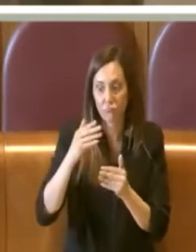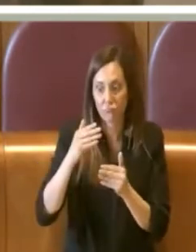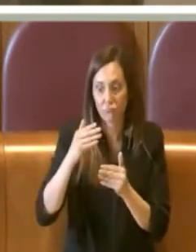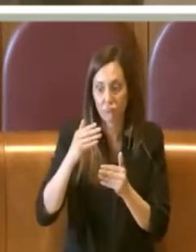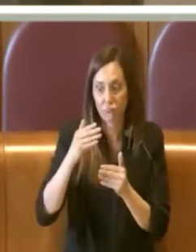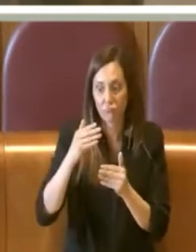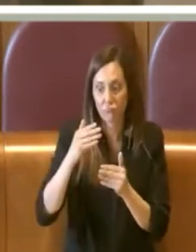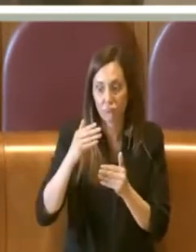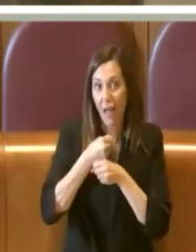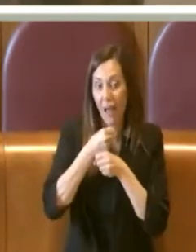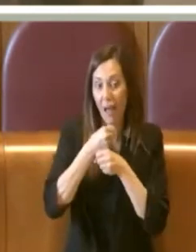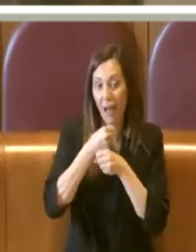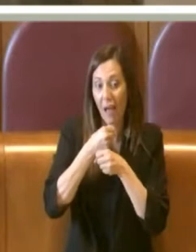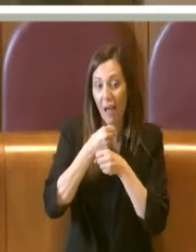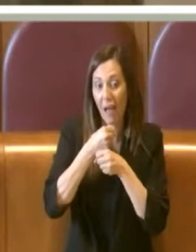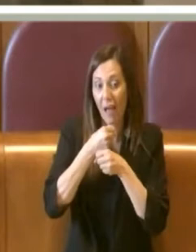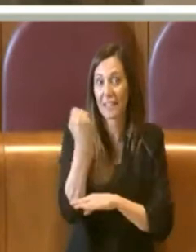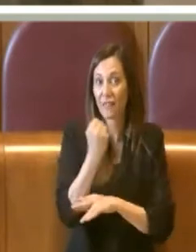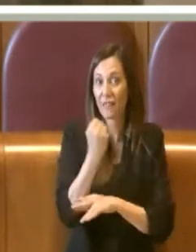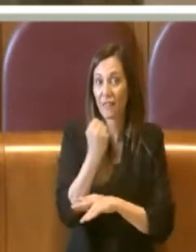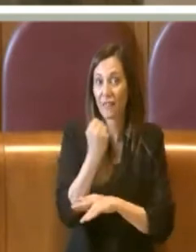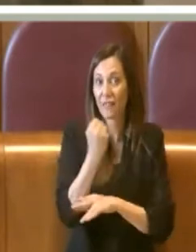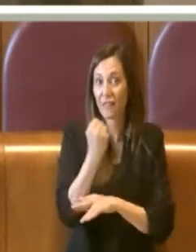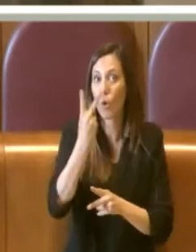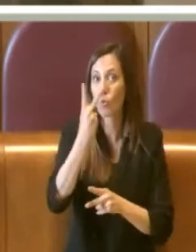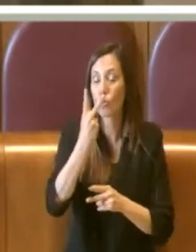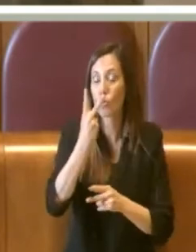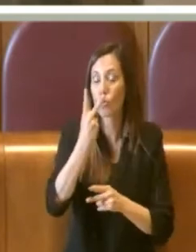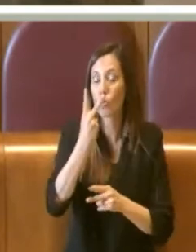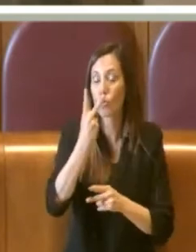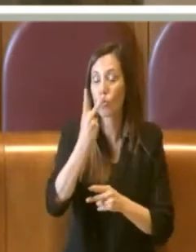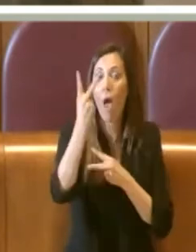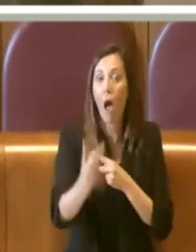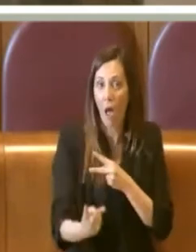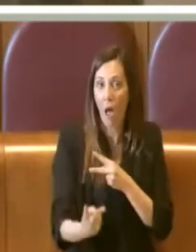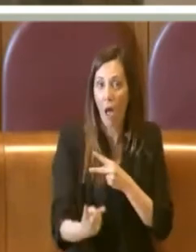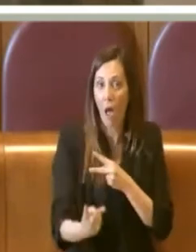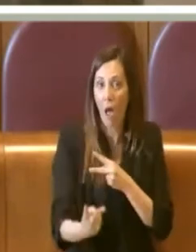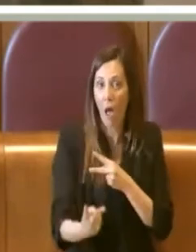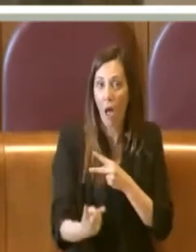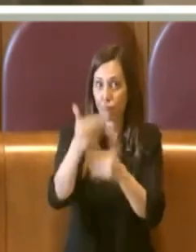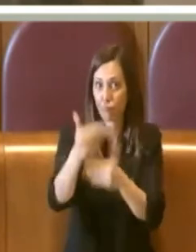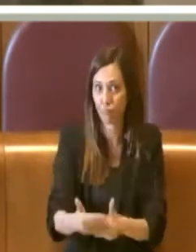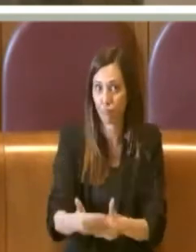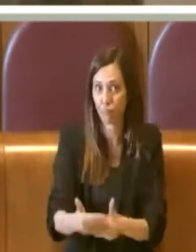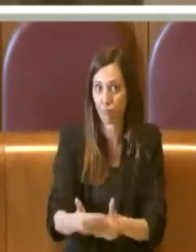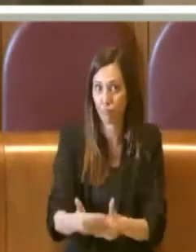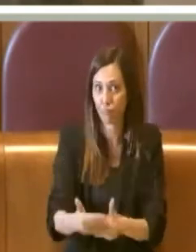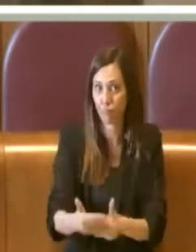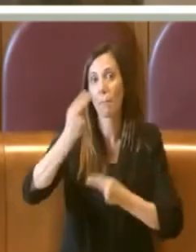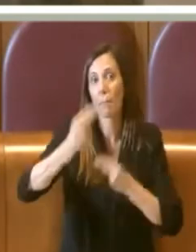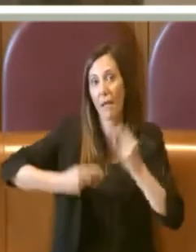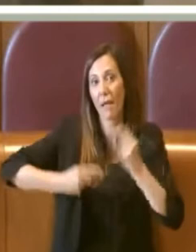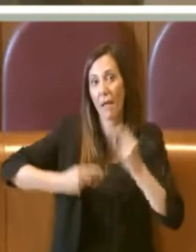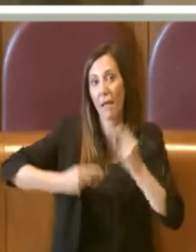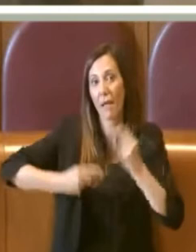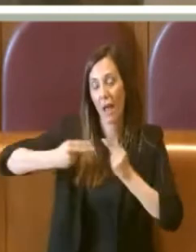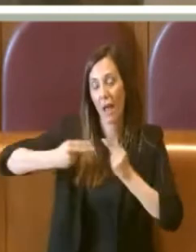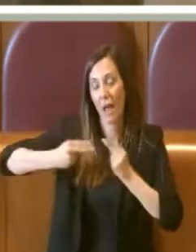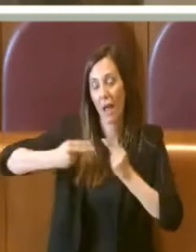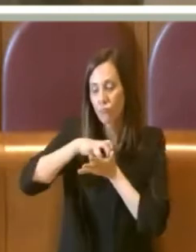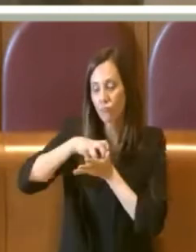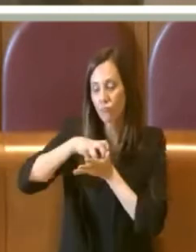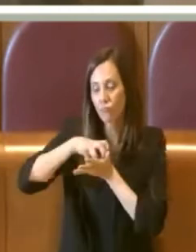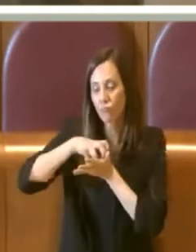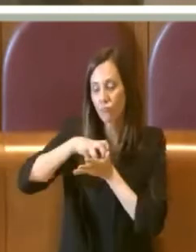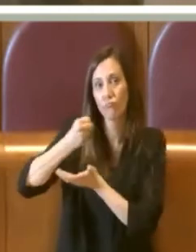anni l'affidamento del servizio di trasporto pubblico ad ATAC, stanziamenti in bilancio grazie ai